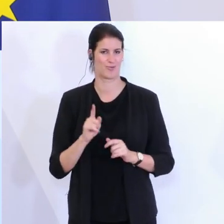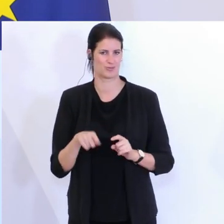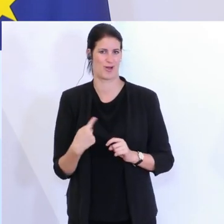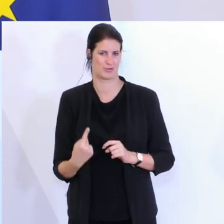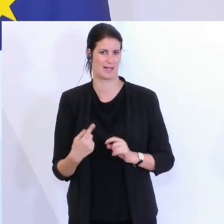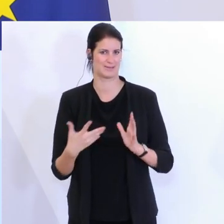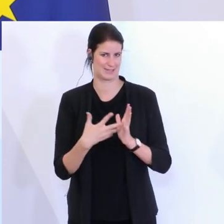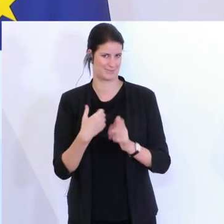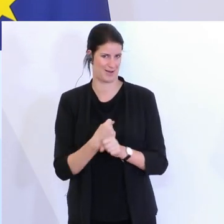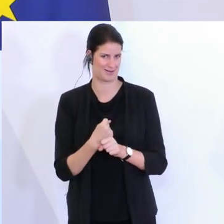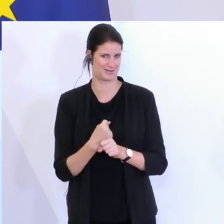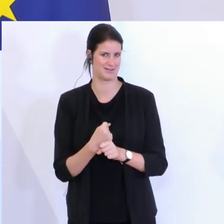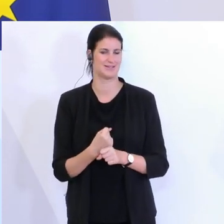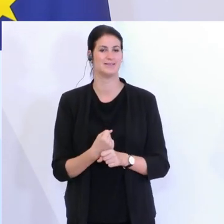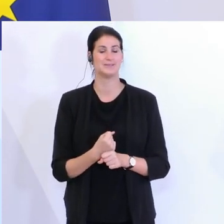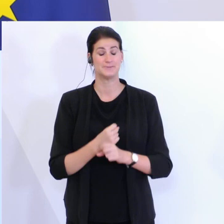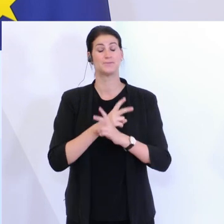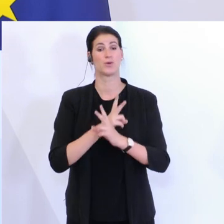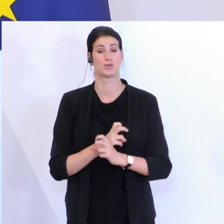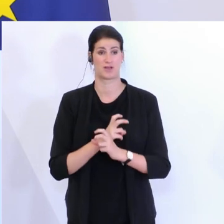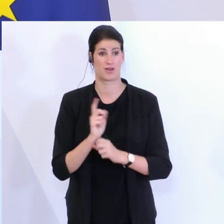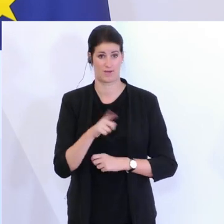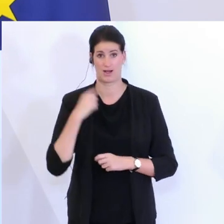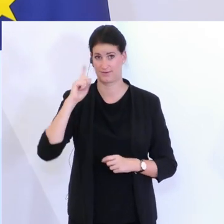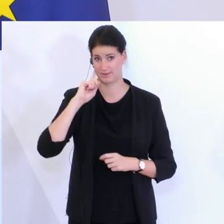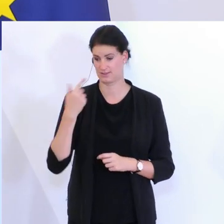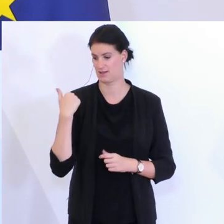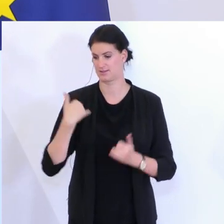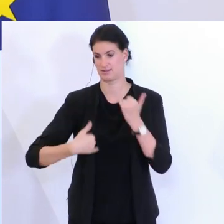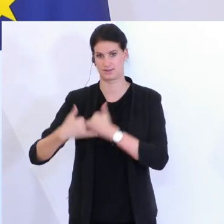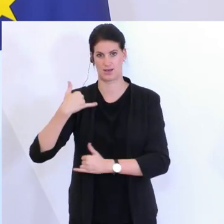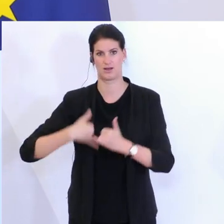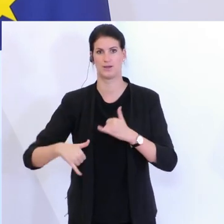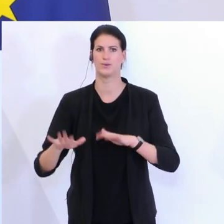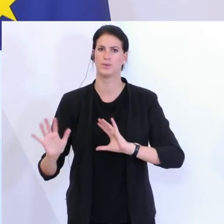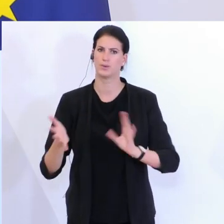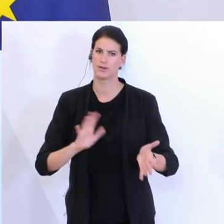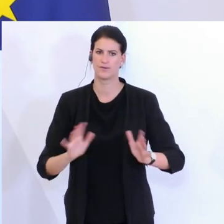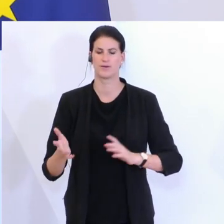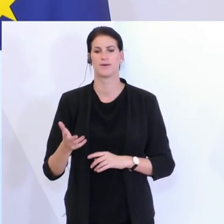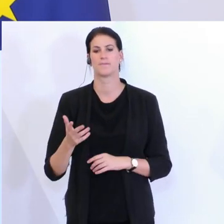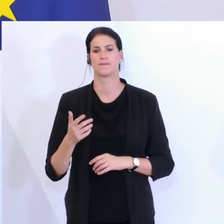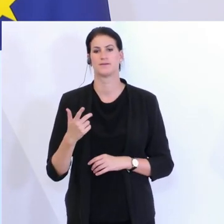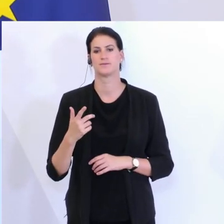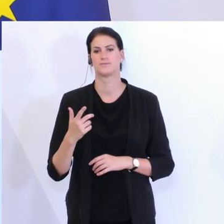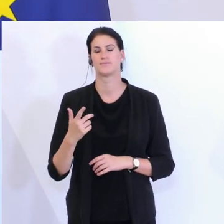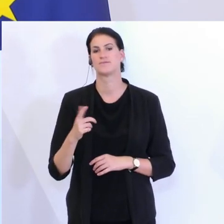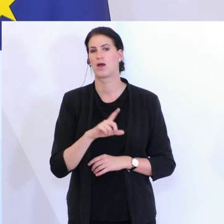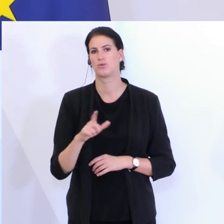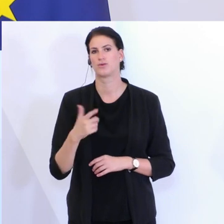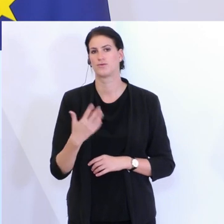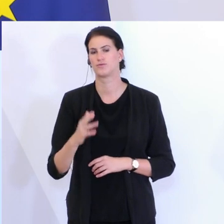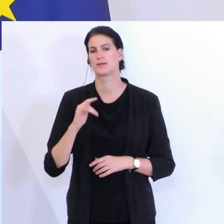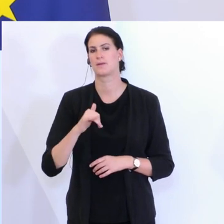müssen. Österreich hat, wie wir alle wissen, im letzten Jahr grob 152 Millionen Nächtingungen gehabt.